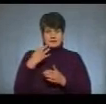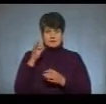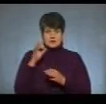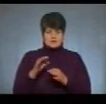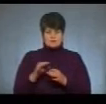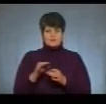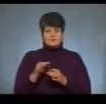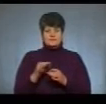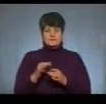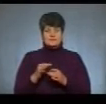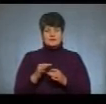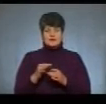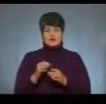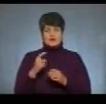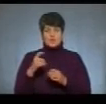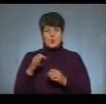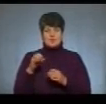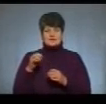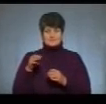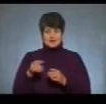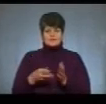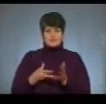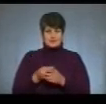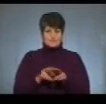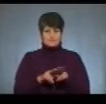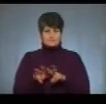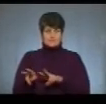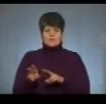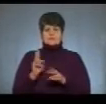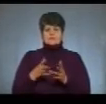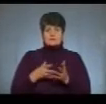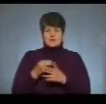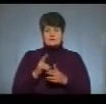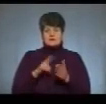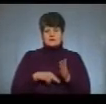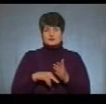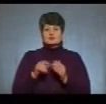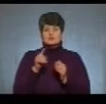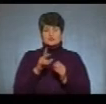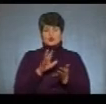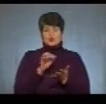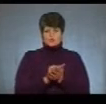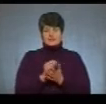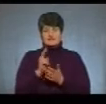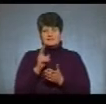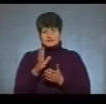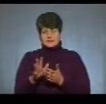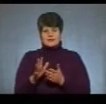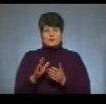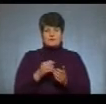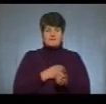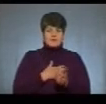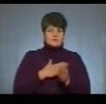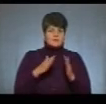готелю і хостелу заплатять однаково. Стягуватимуть податок із тих, хто орендує квартиру, приватний будинок чи місце в кемпінгу.